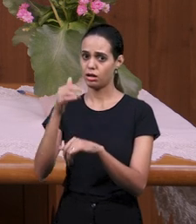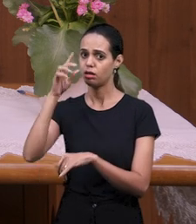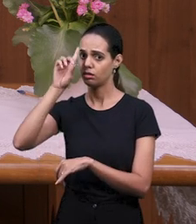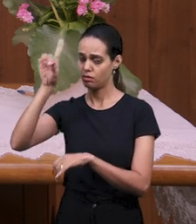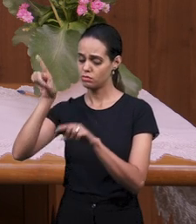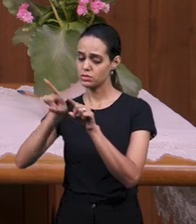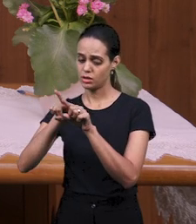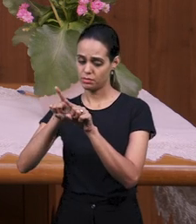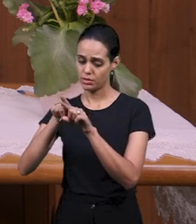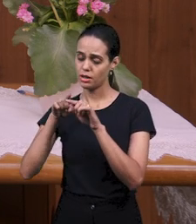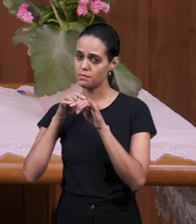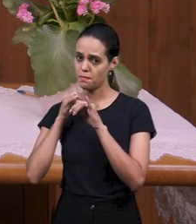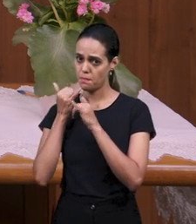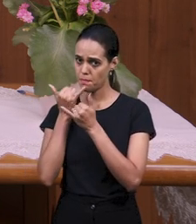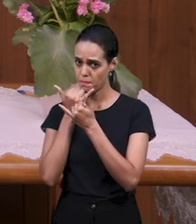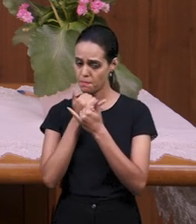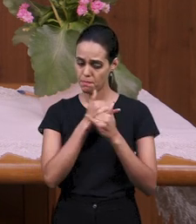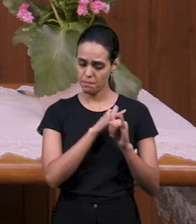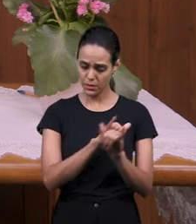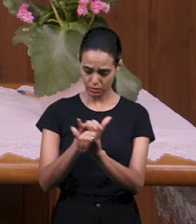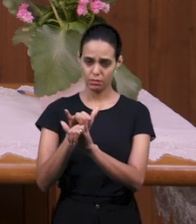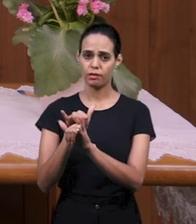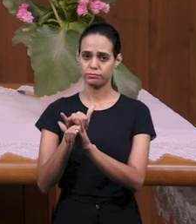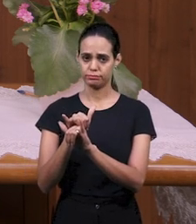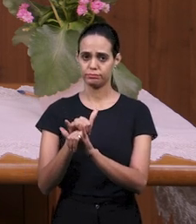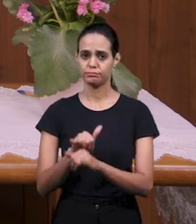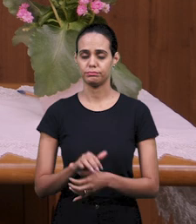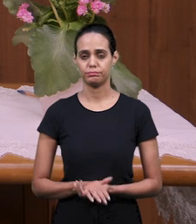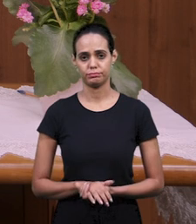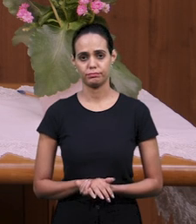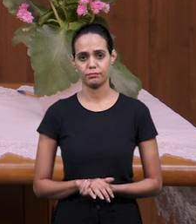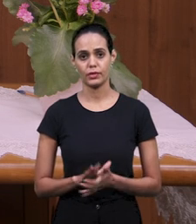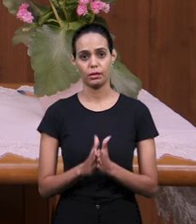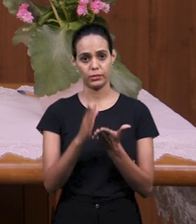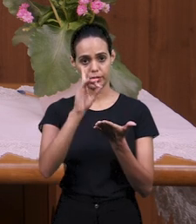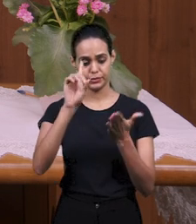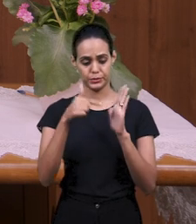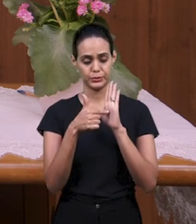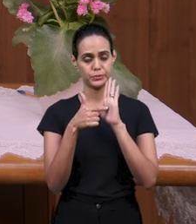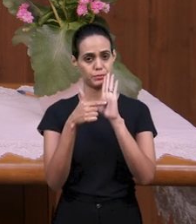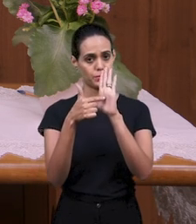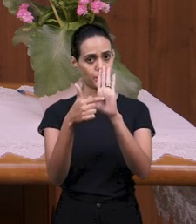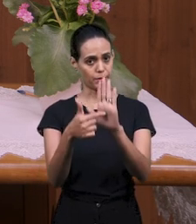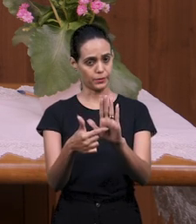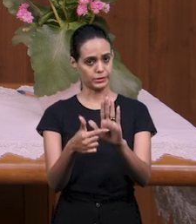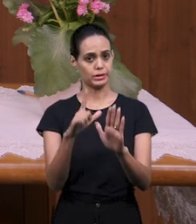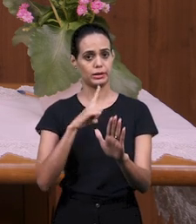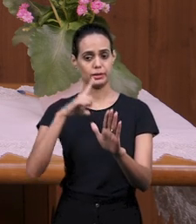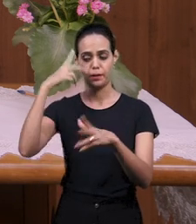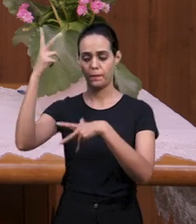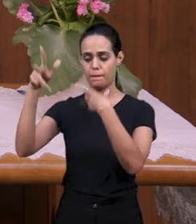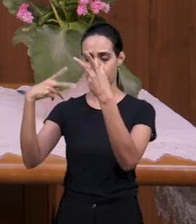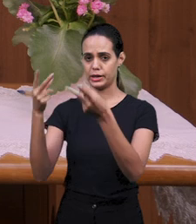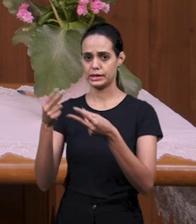У Господа говорит, что есть воздаяние для каждого, кто прощает брата своего,